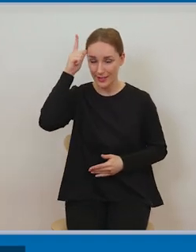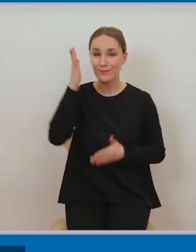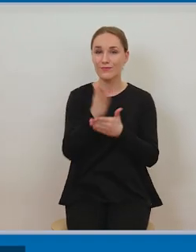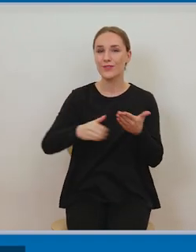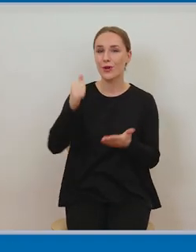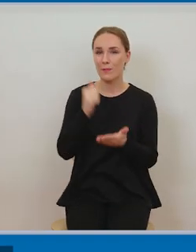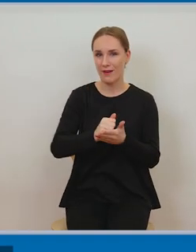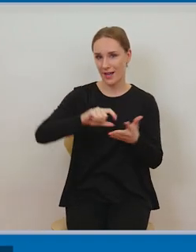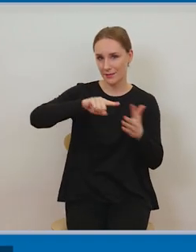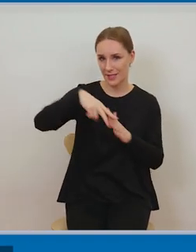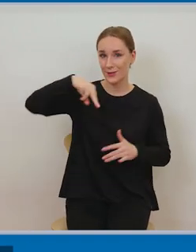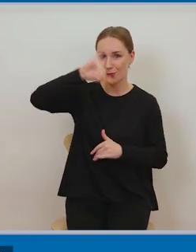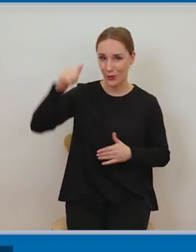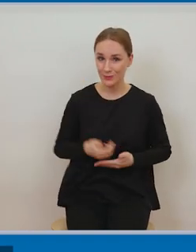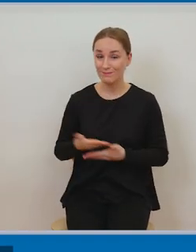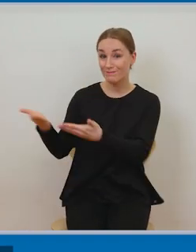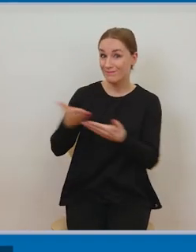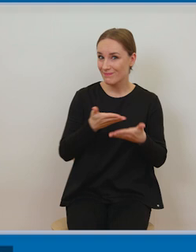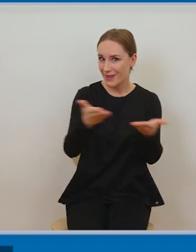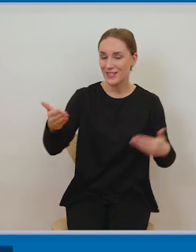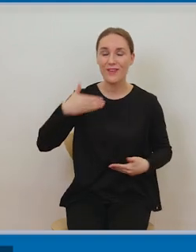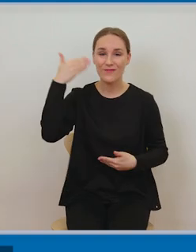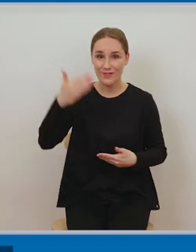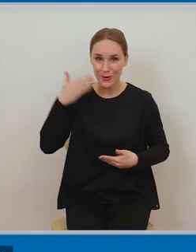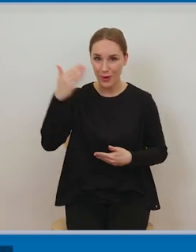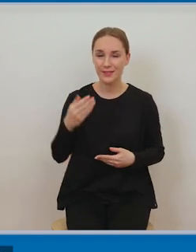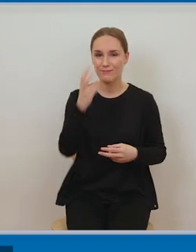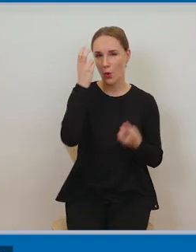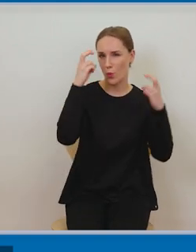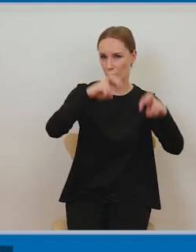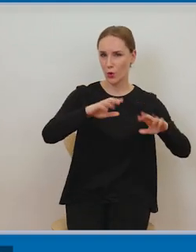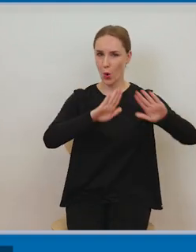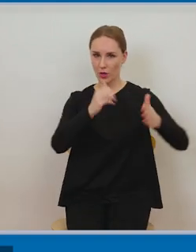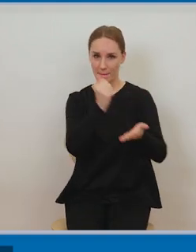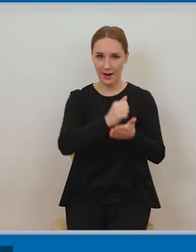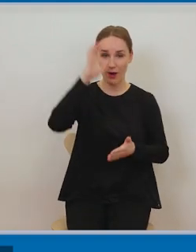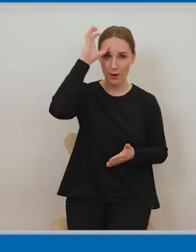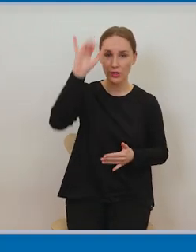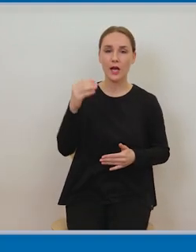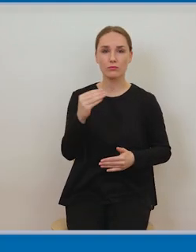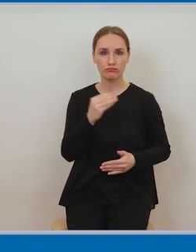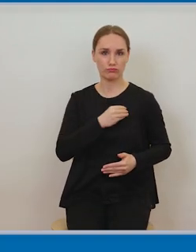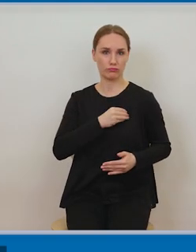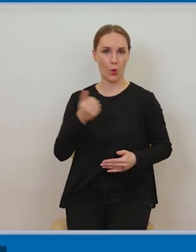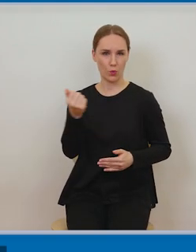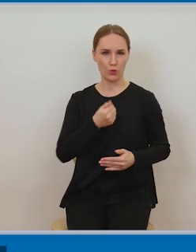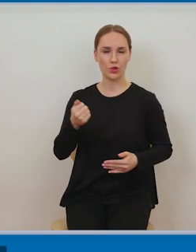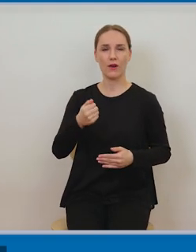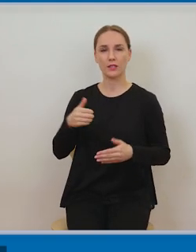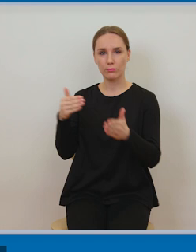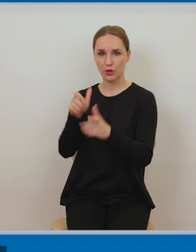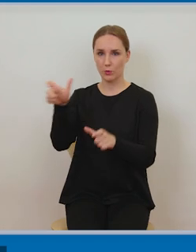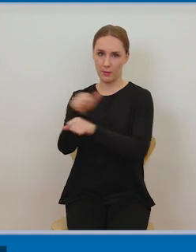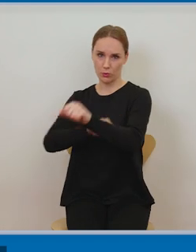formom korzystania z utworów chronionych prawem autorskim dla potrzeb osób z niepełnosprawnościami. Na początku